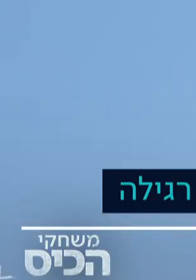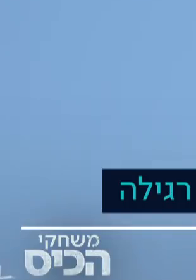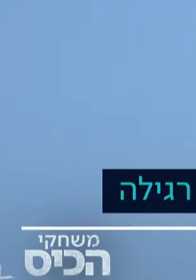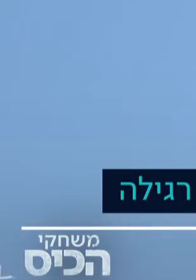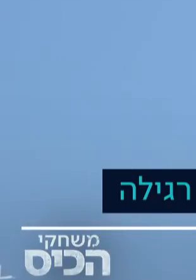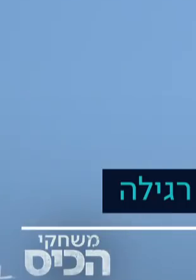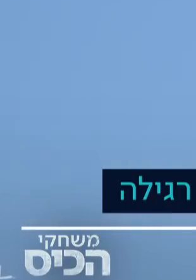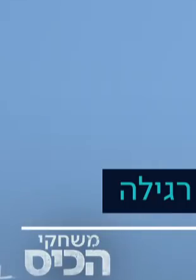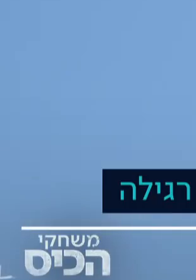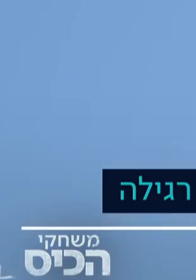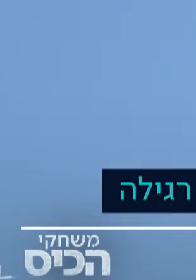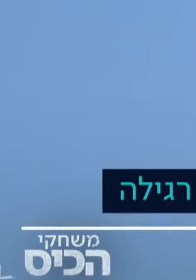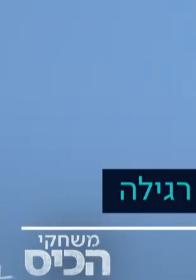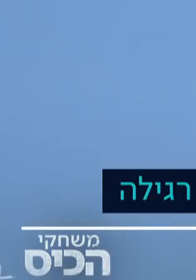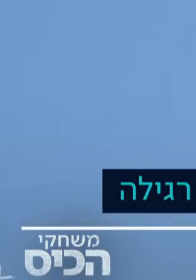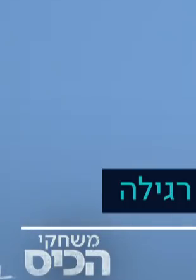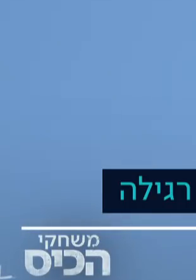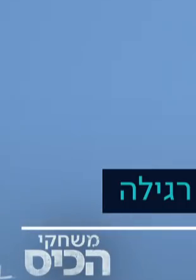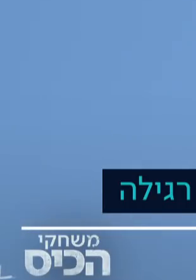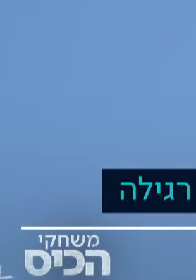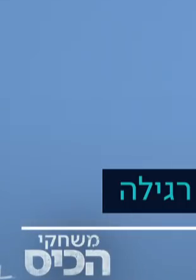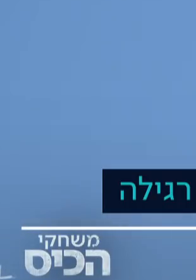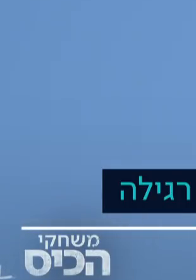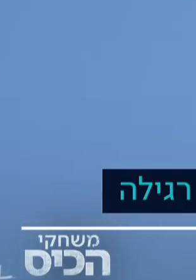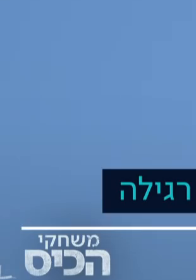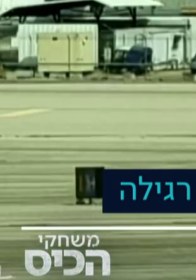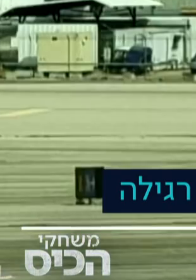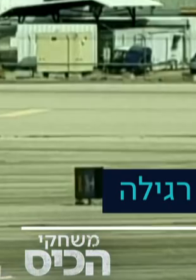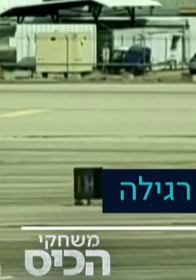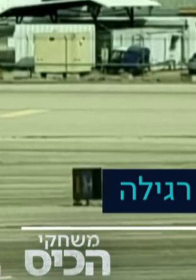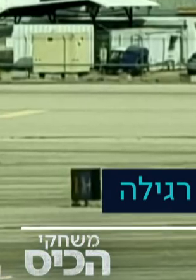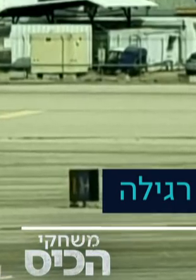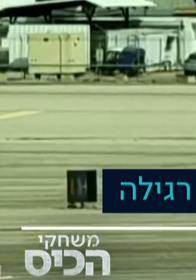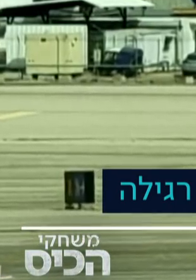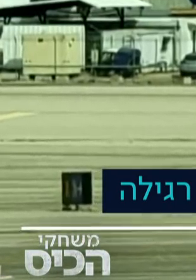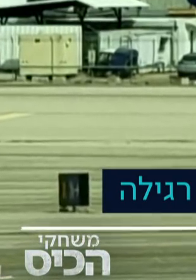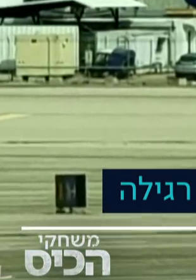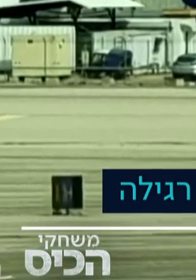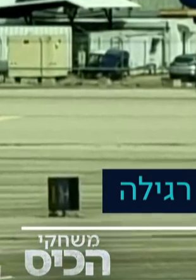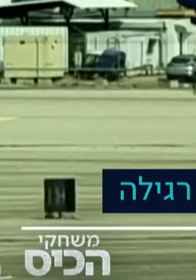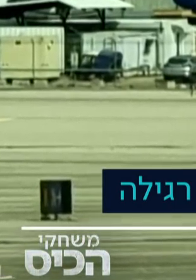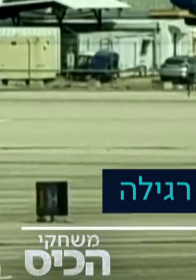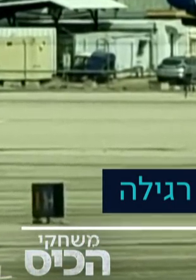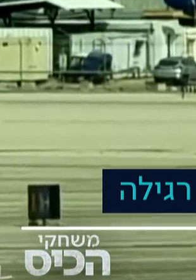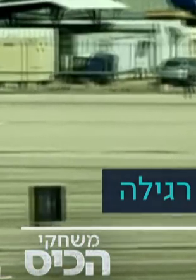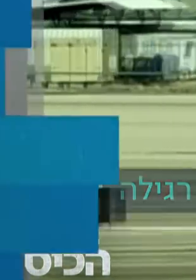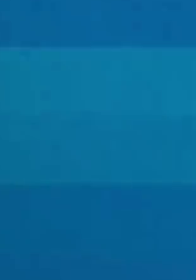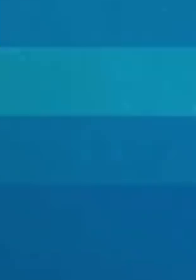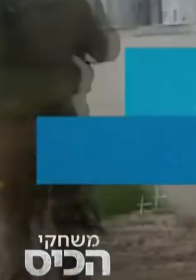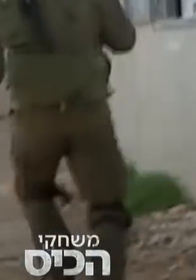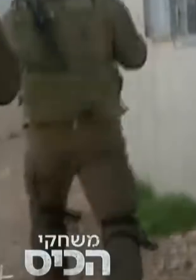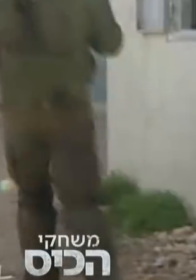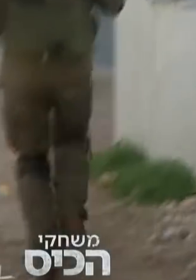כשני מיליון וחצי יותר מחצי מיליארד שקלים מכספי הציבור הושקעו במטוס שנכון לעכשיו לא נעשה בו כל